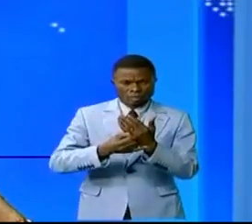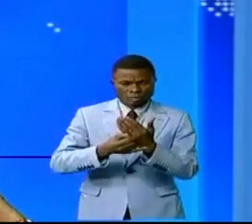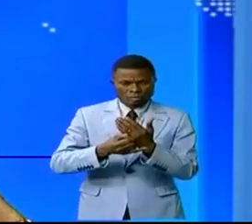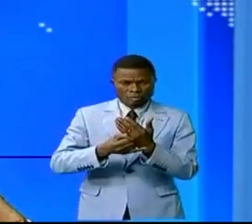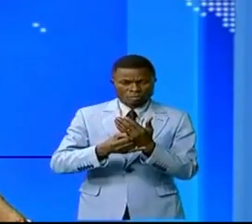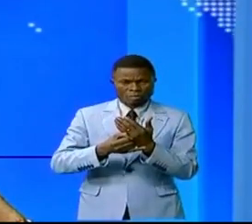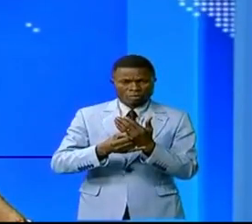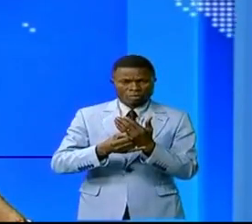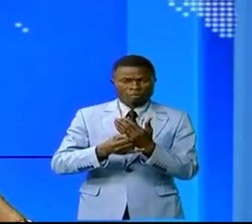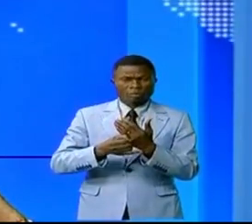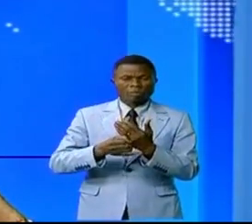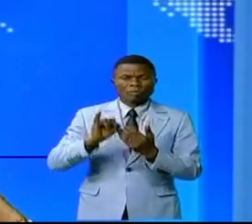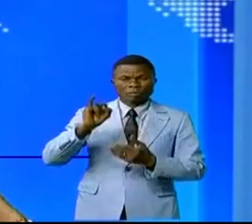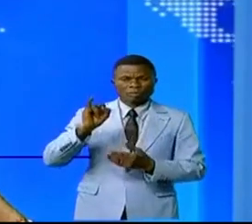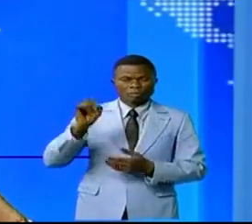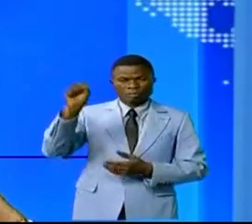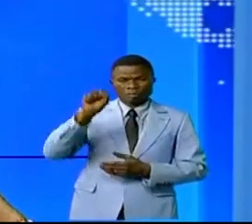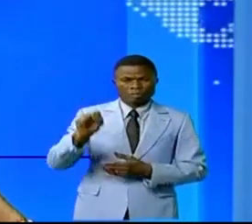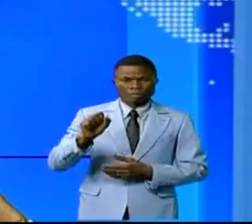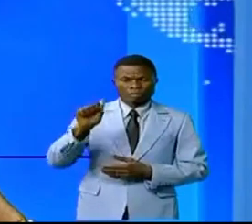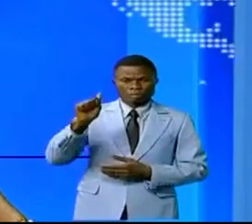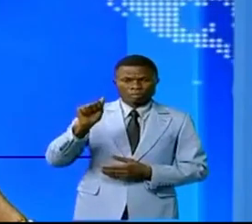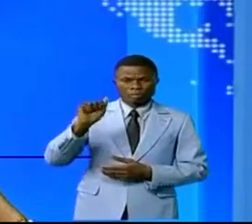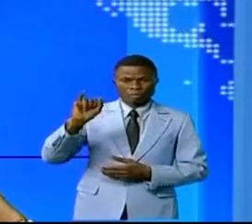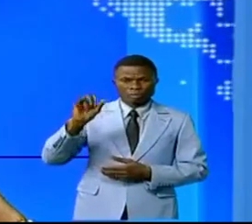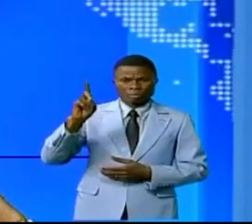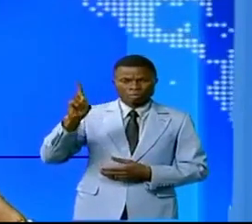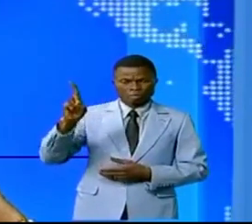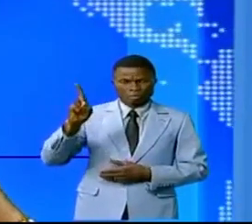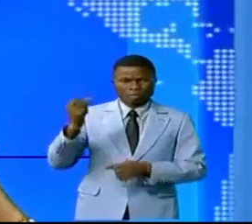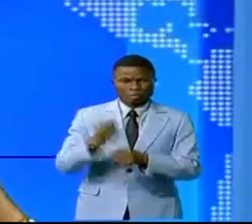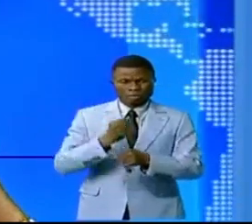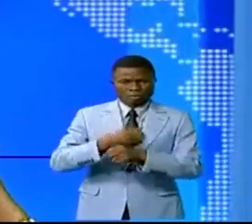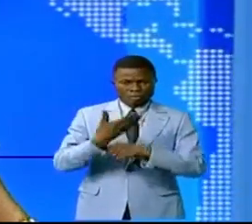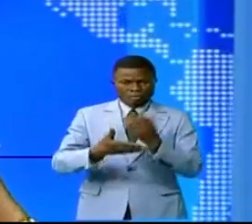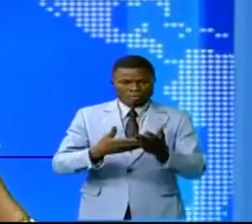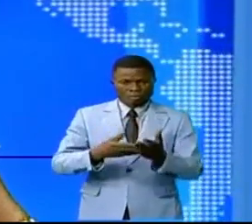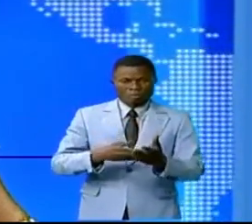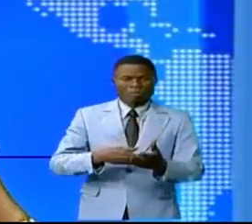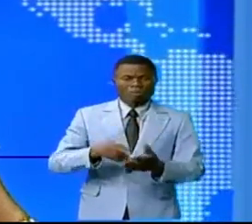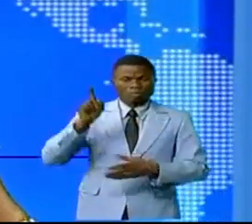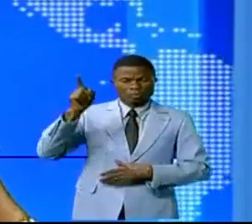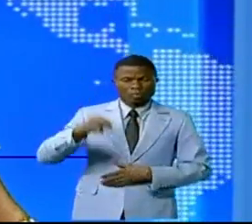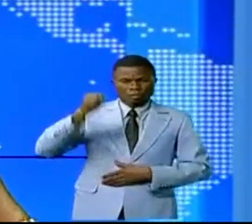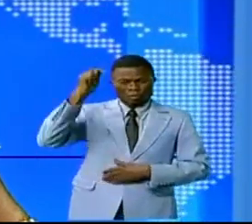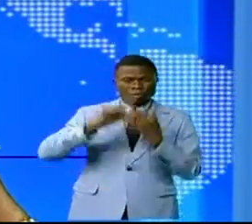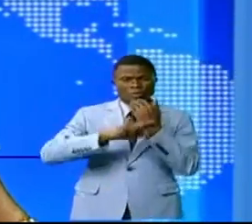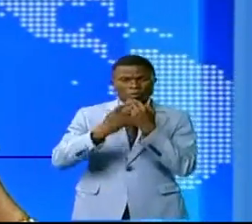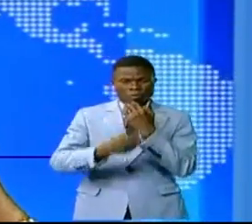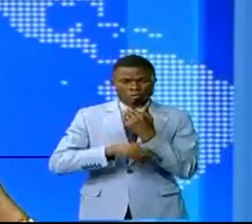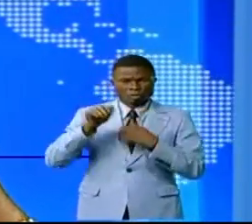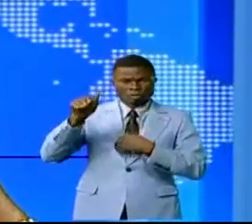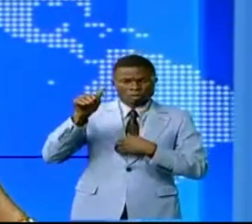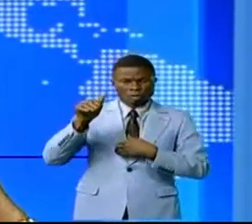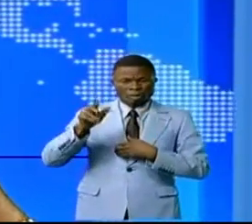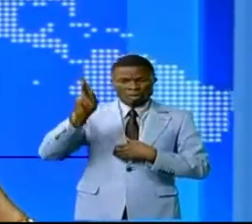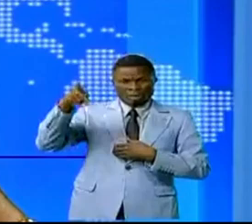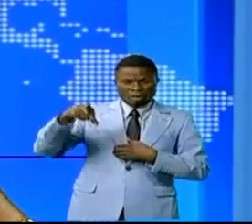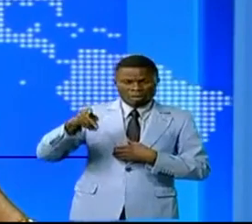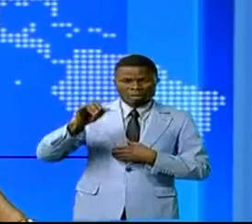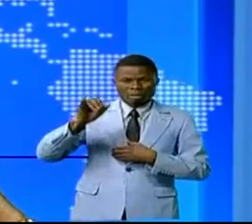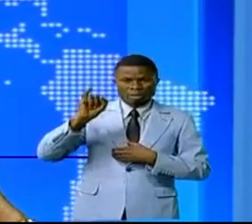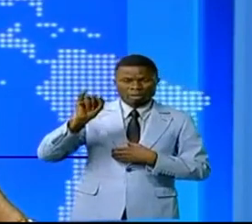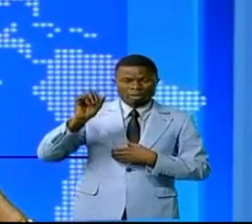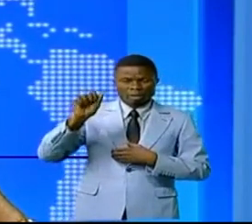Djibouïa USAID exercent ses activités dans le territoire des Nirangongo au nord Kivu. Le directeur pays de l'USAID